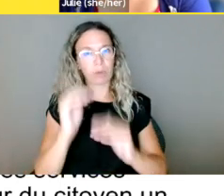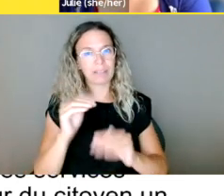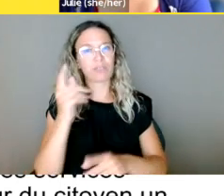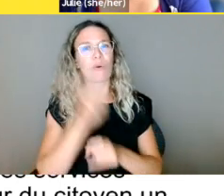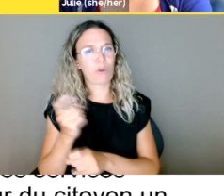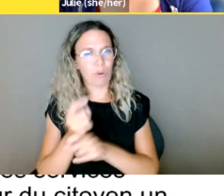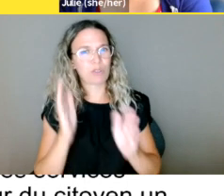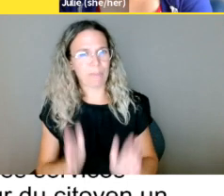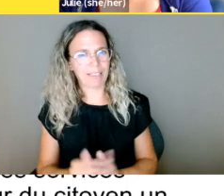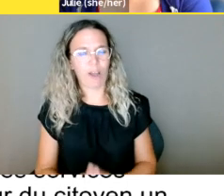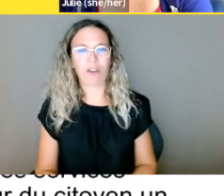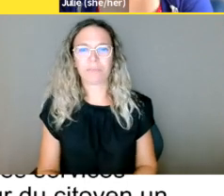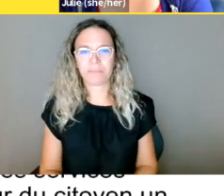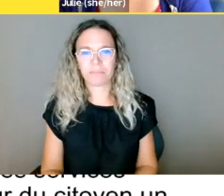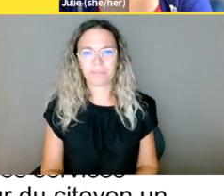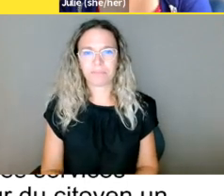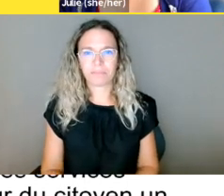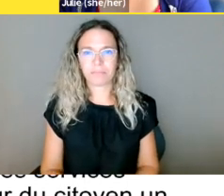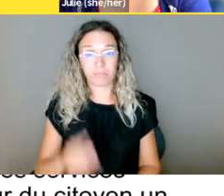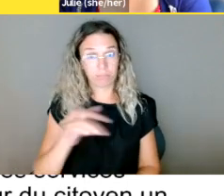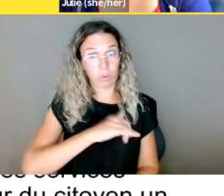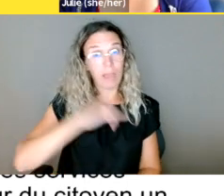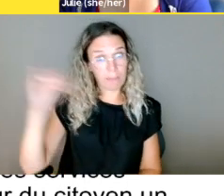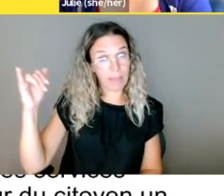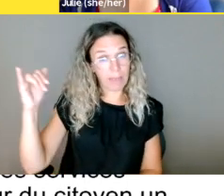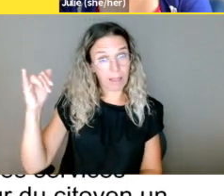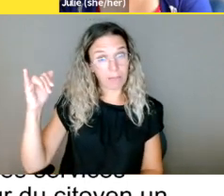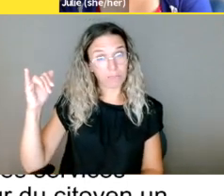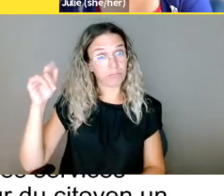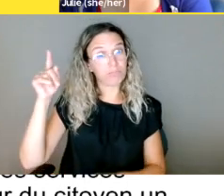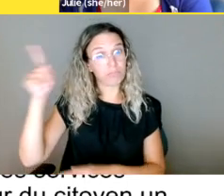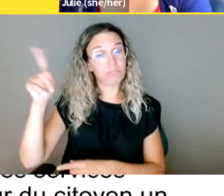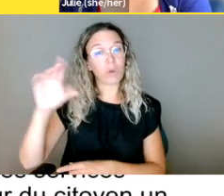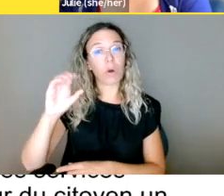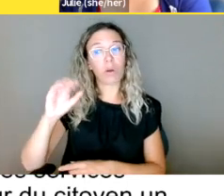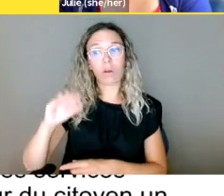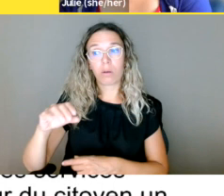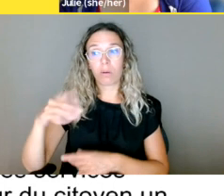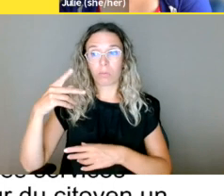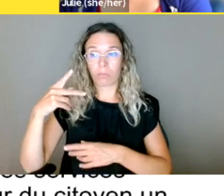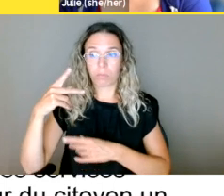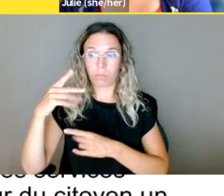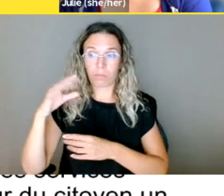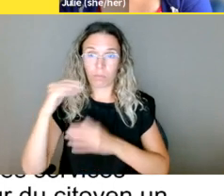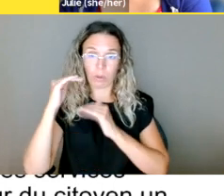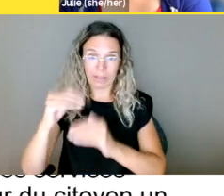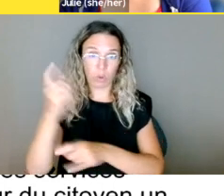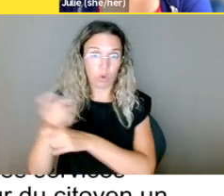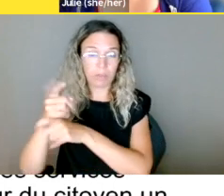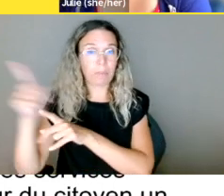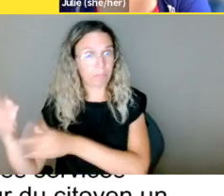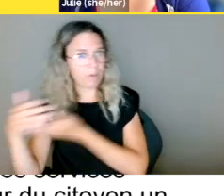pas objections, obligations, vous serez en mesure de porter plainte à l'Office de la protection du consommateur.